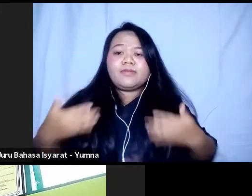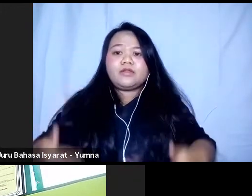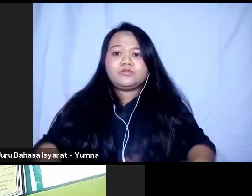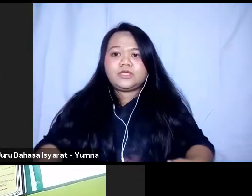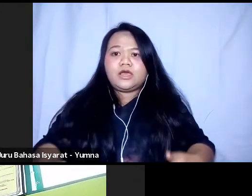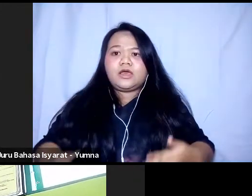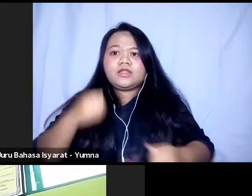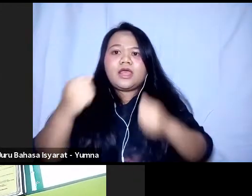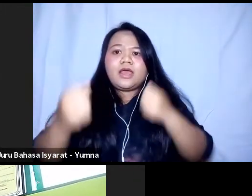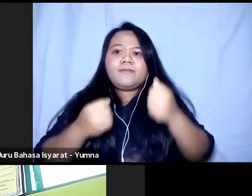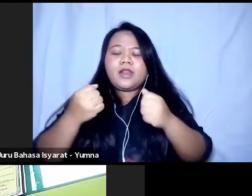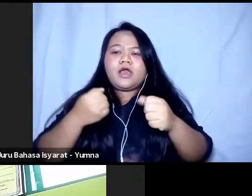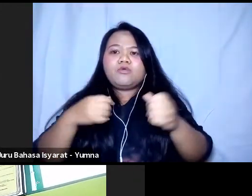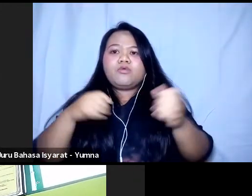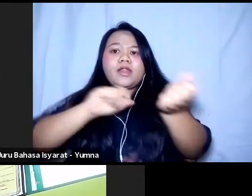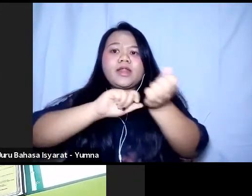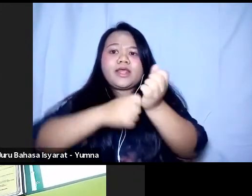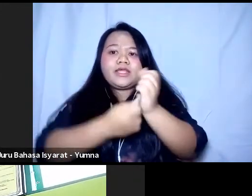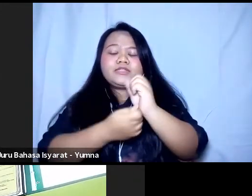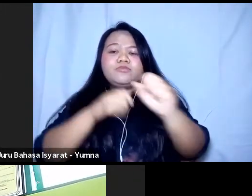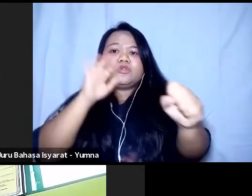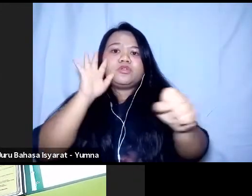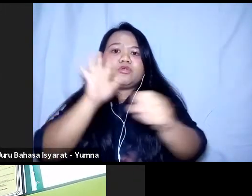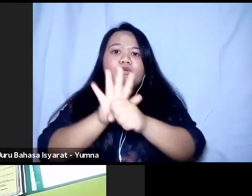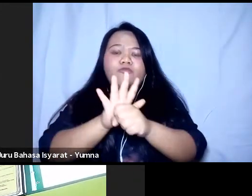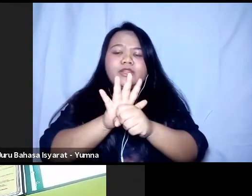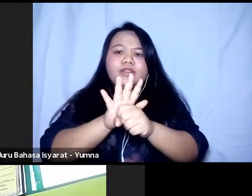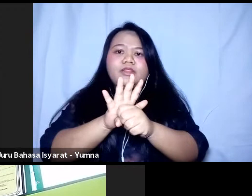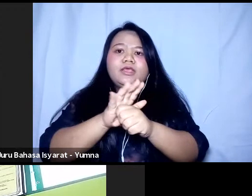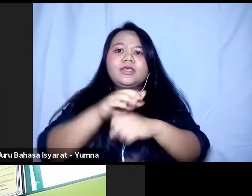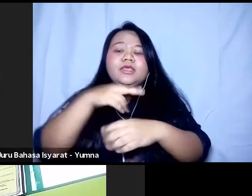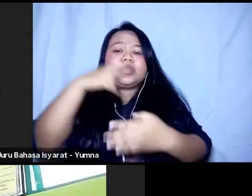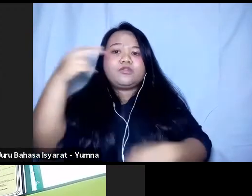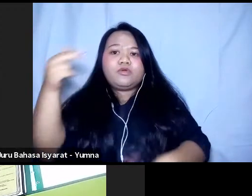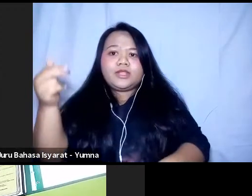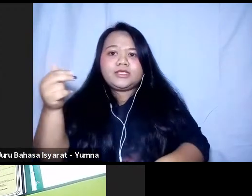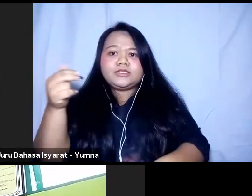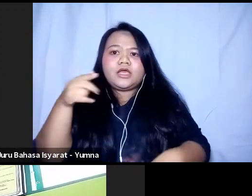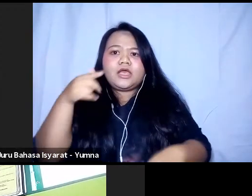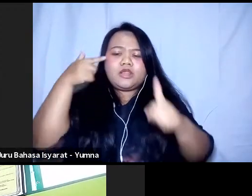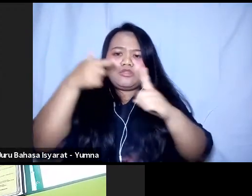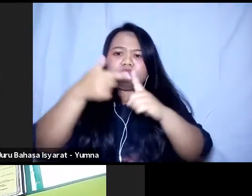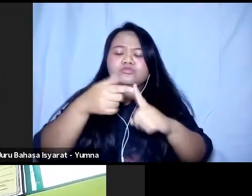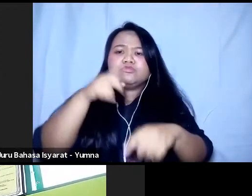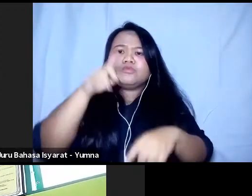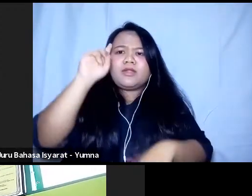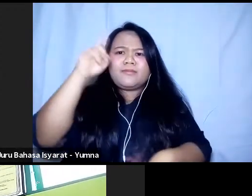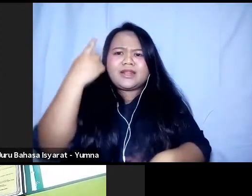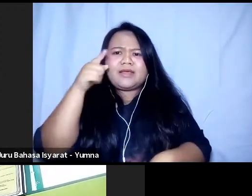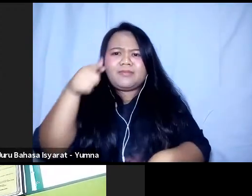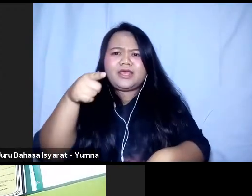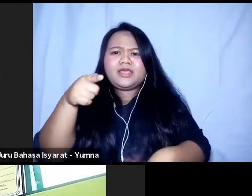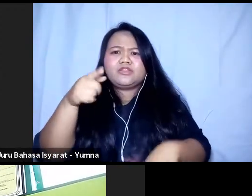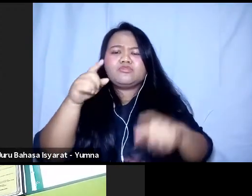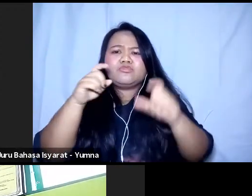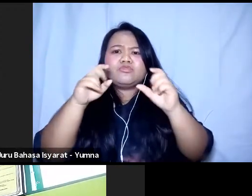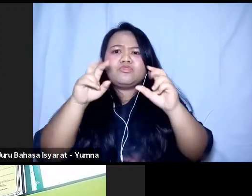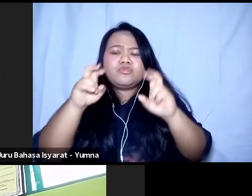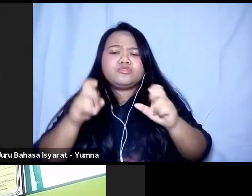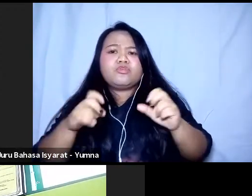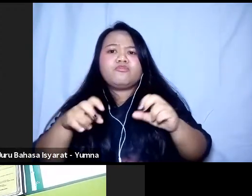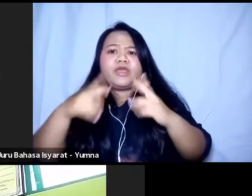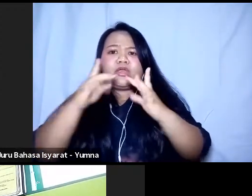Melakukan Respon COVID-19 Di Indonesia Nah Nanti Tujuan Utama Dari Survei Online Ini Sebenarnya